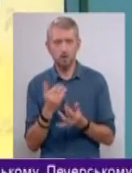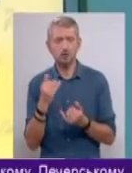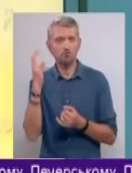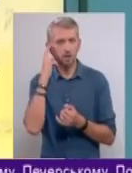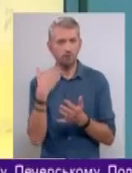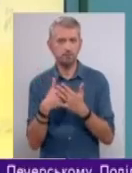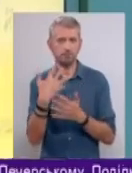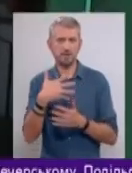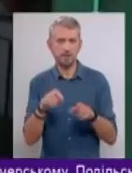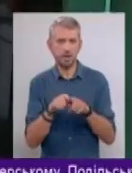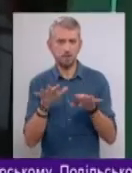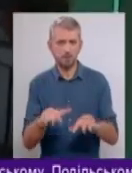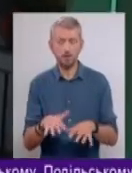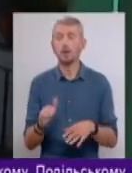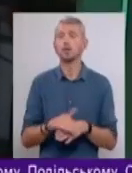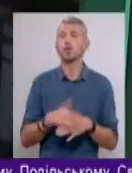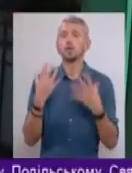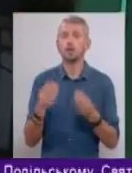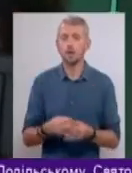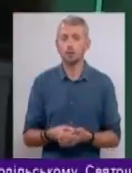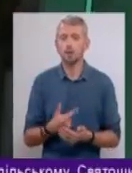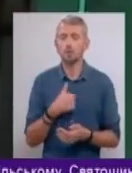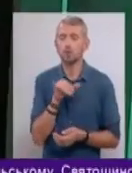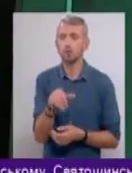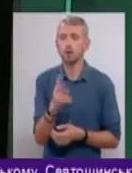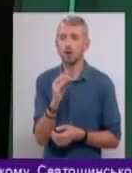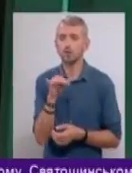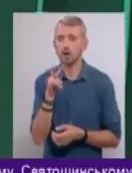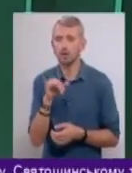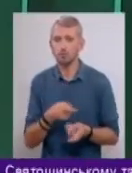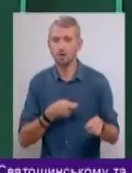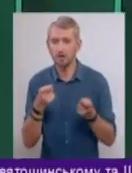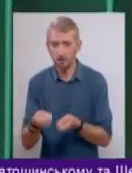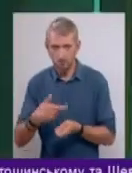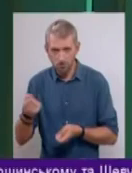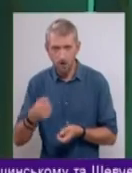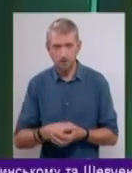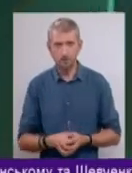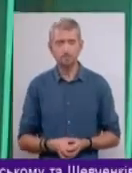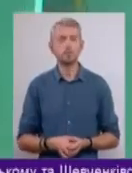півсотні таких локацій. Добрий день, ми до вас каштани привезли. Приймаєте?